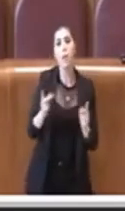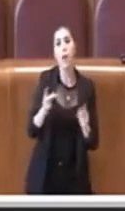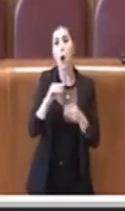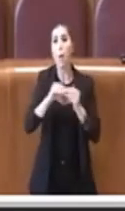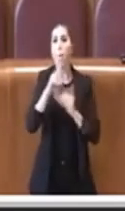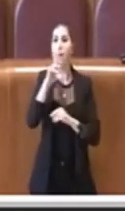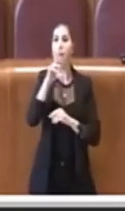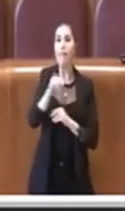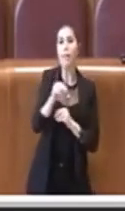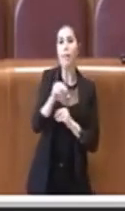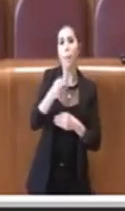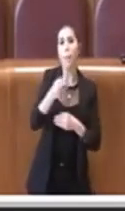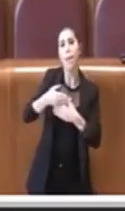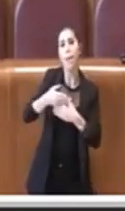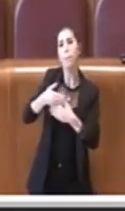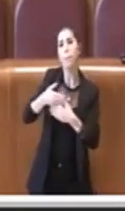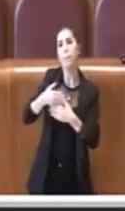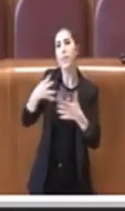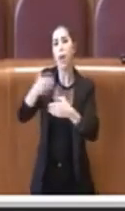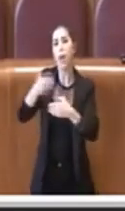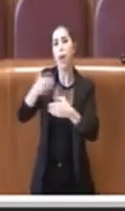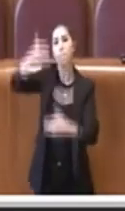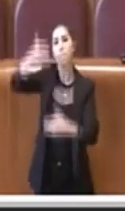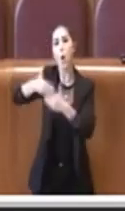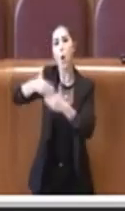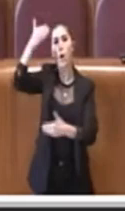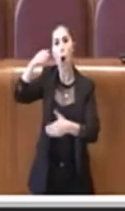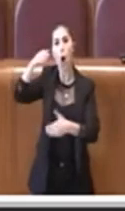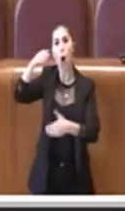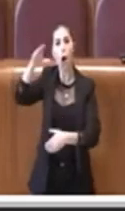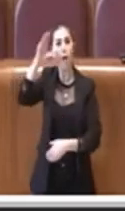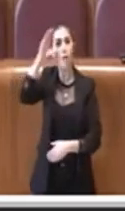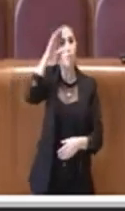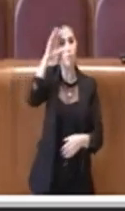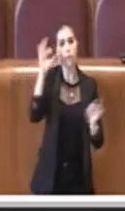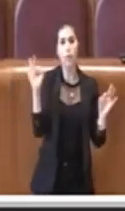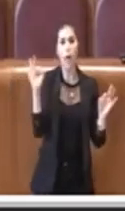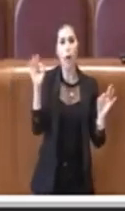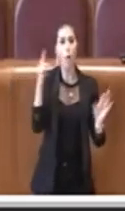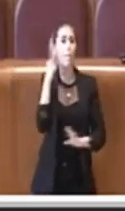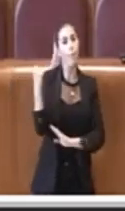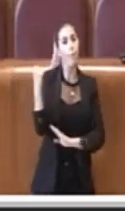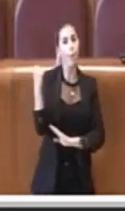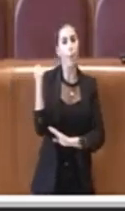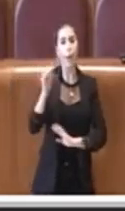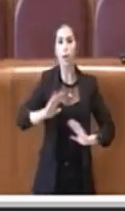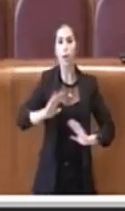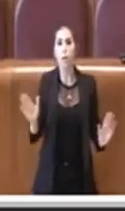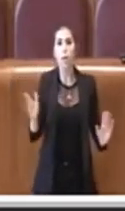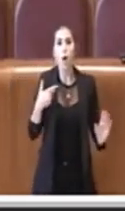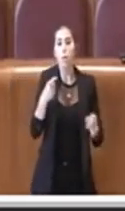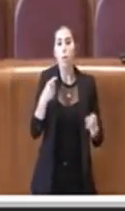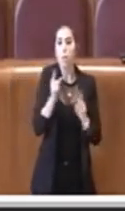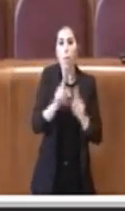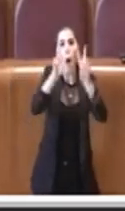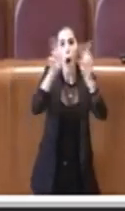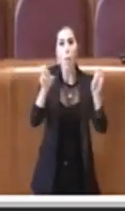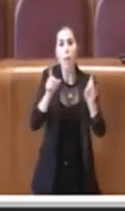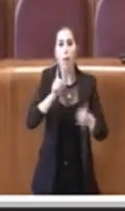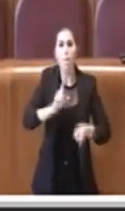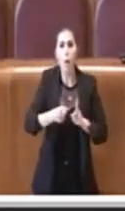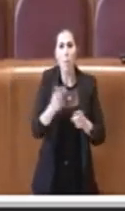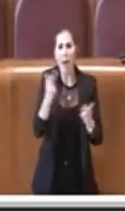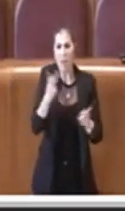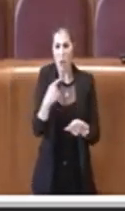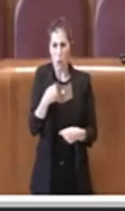muro da parte di opposizioni forse su temi ovviamente più politici, ma qui stiamo parlando